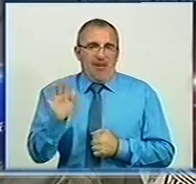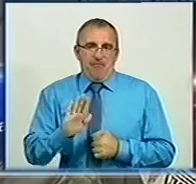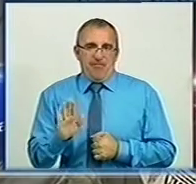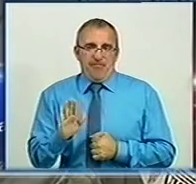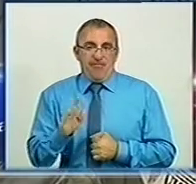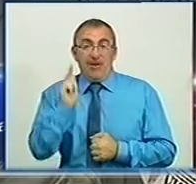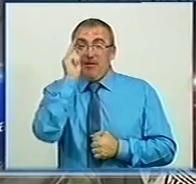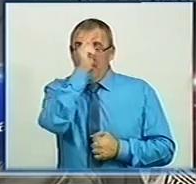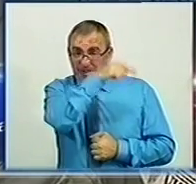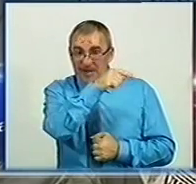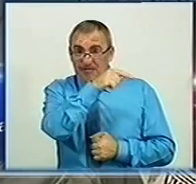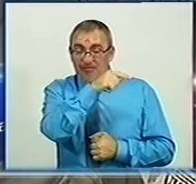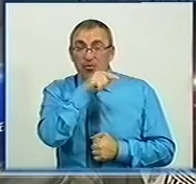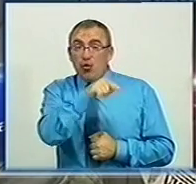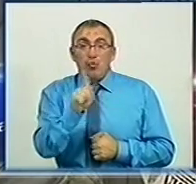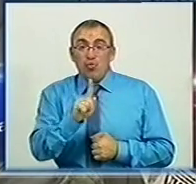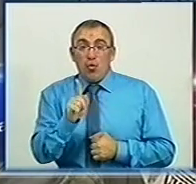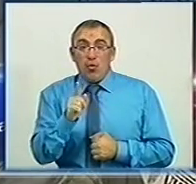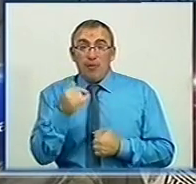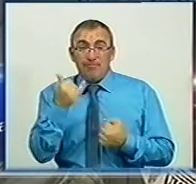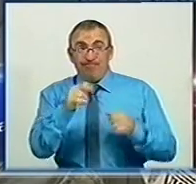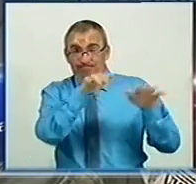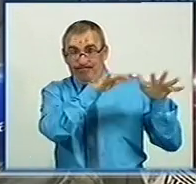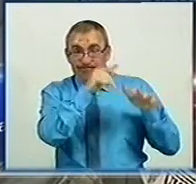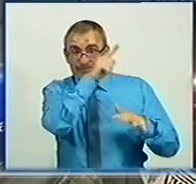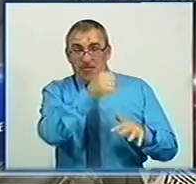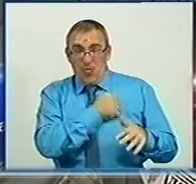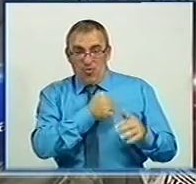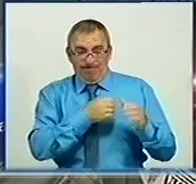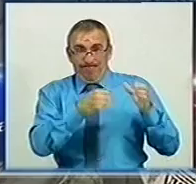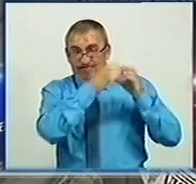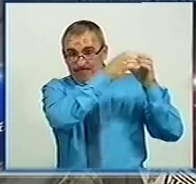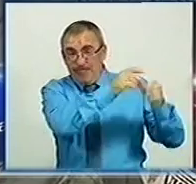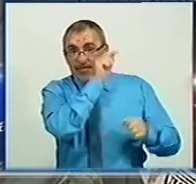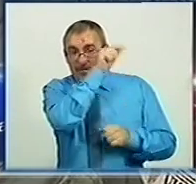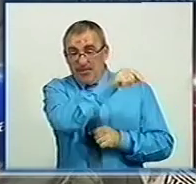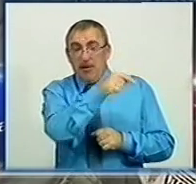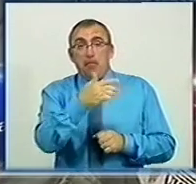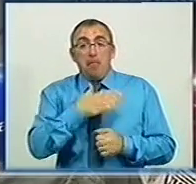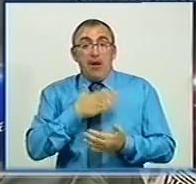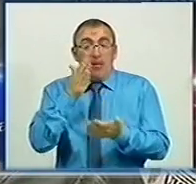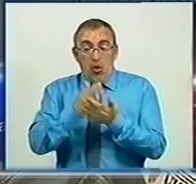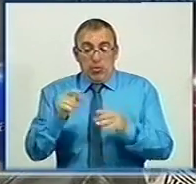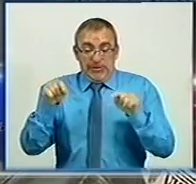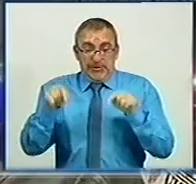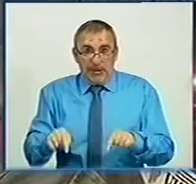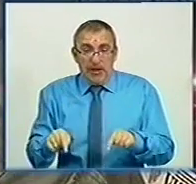Там, тем более, то, що сейчас происходит там, де знаходиться наше подразделення. І ми, знаходясь тут,